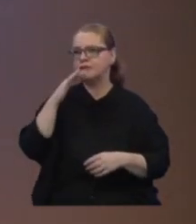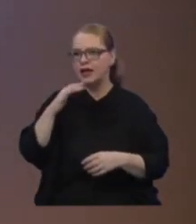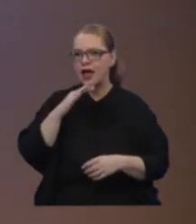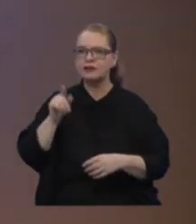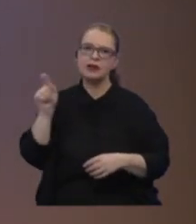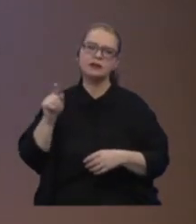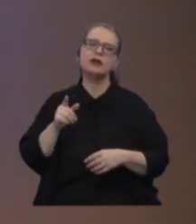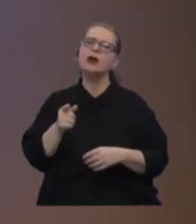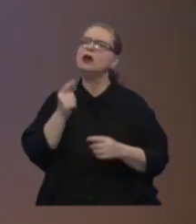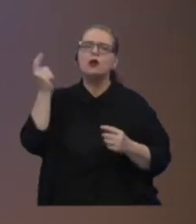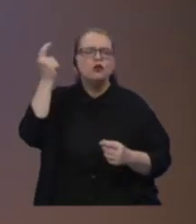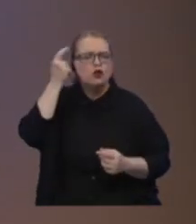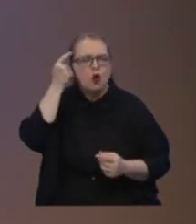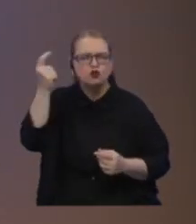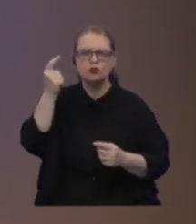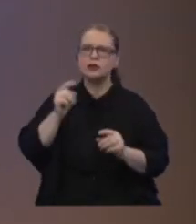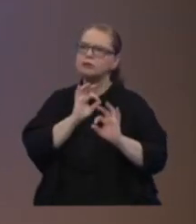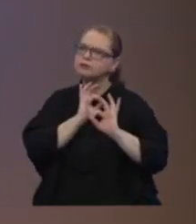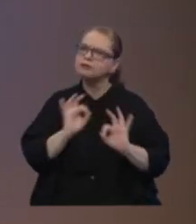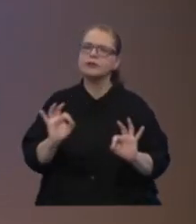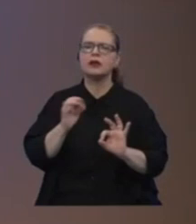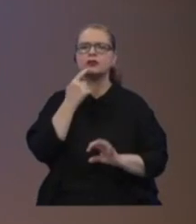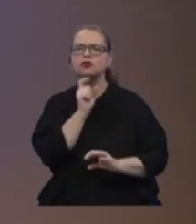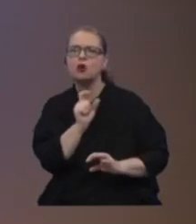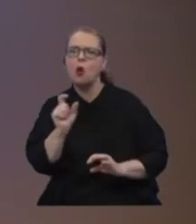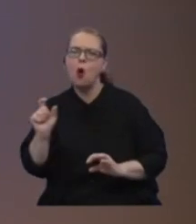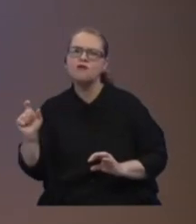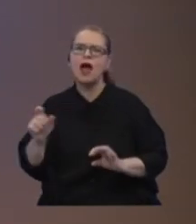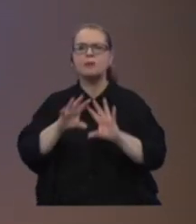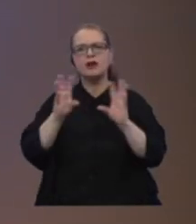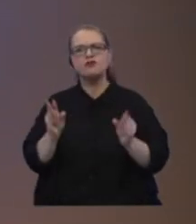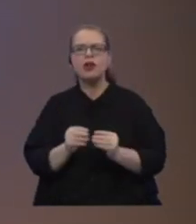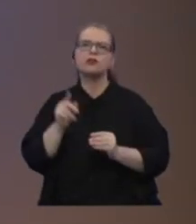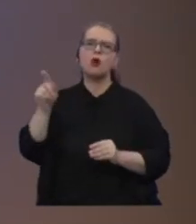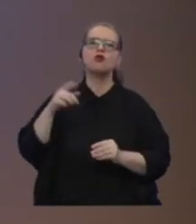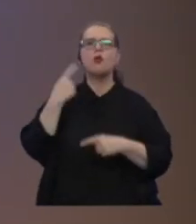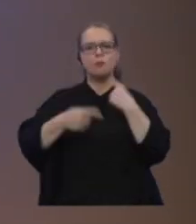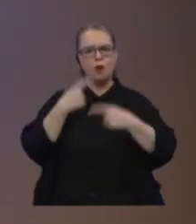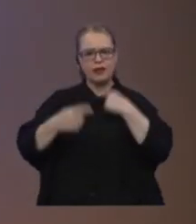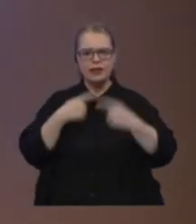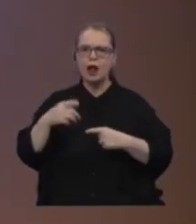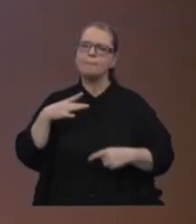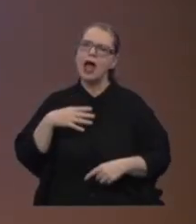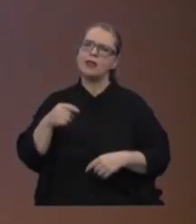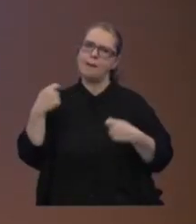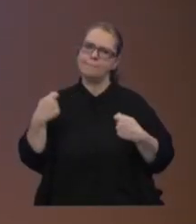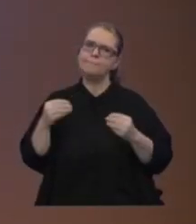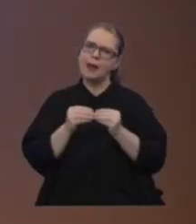všetkým konštruktívnym a na faktoch založených pripomienkách pána Blahu.